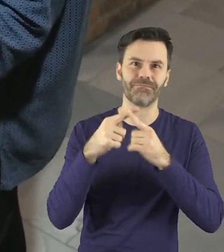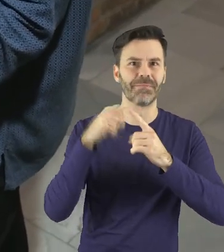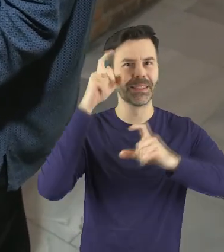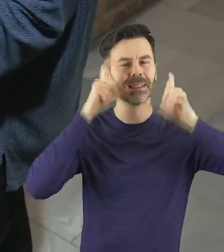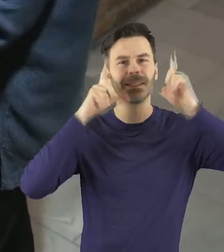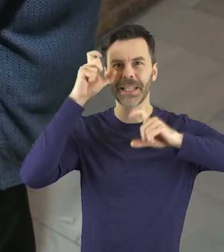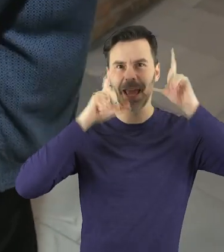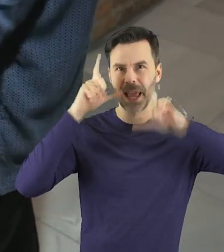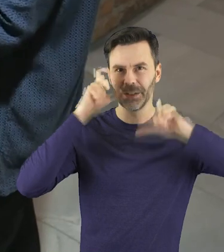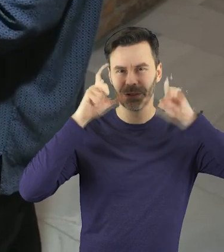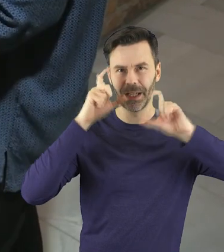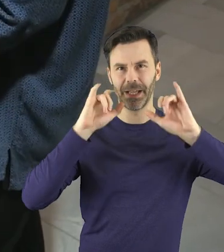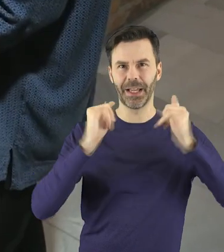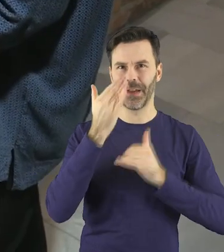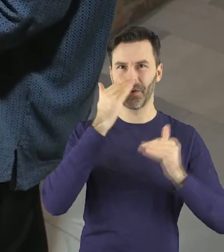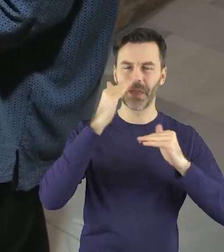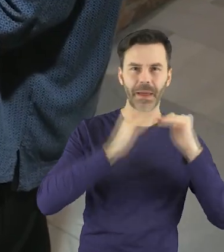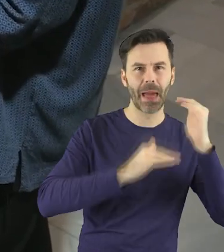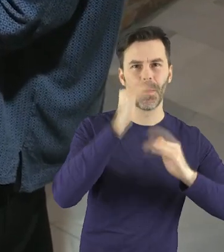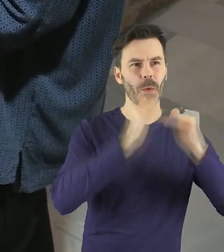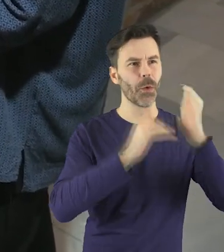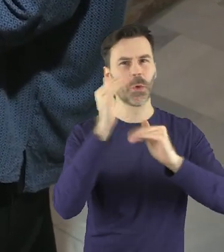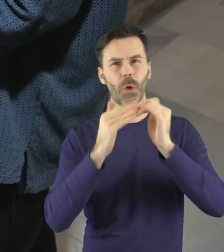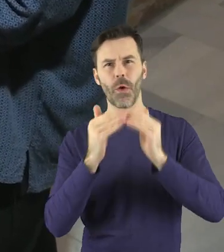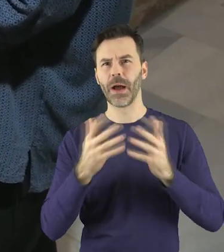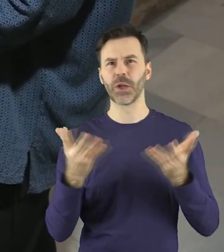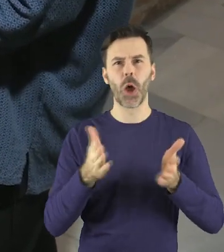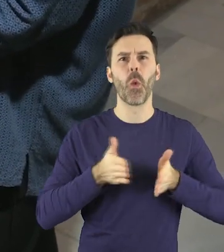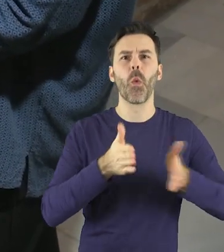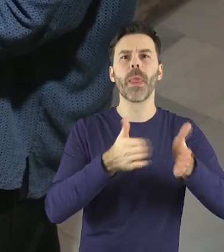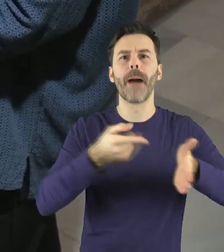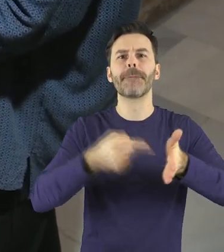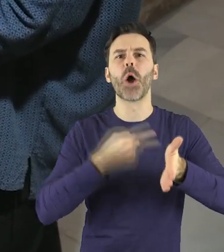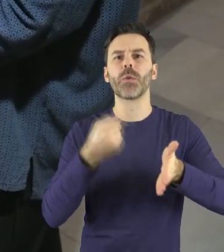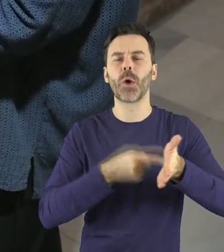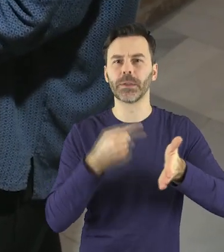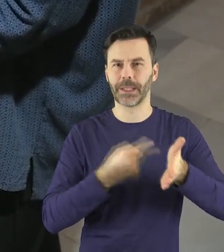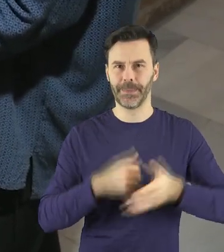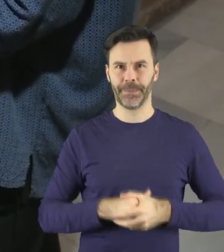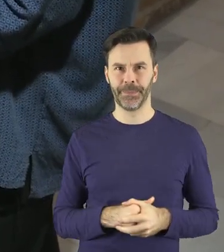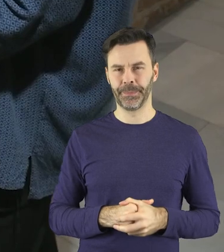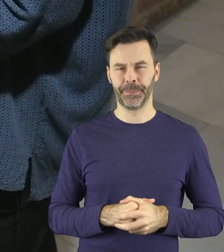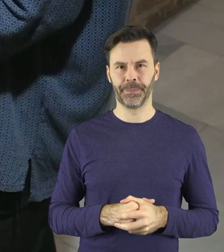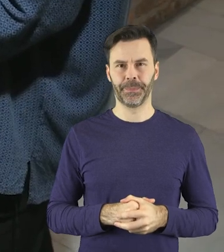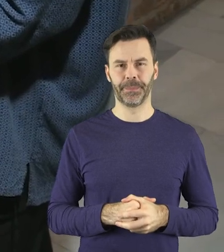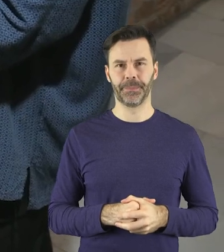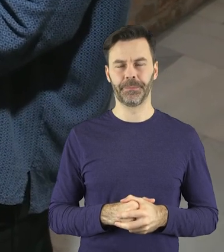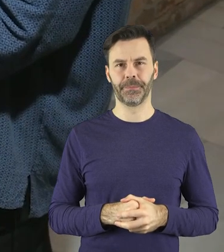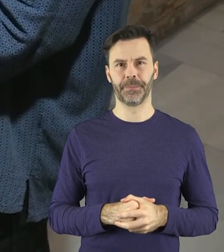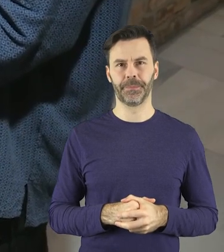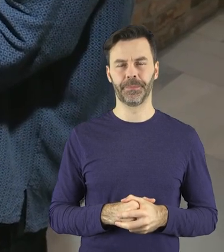zdjęcia pokazujące zabudowania fabryczne przy ulicy Piotrkowskiej. Są